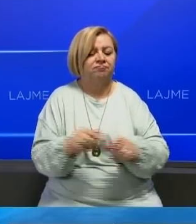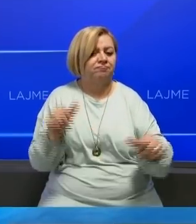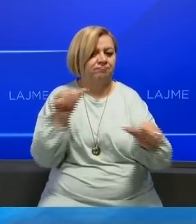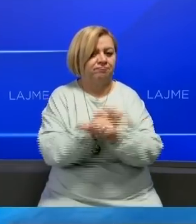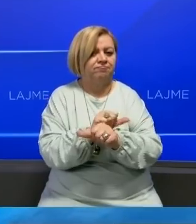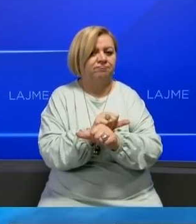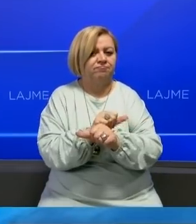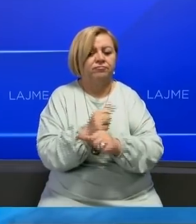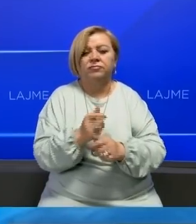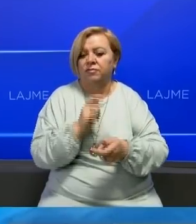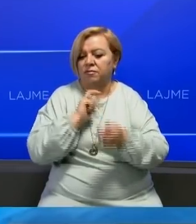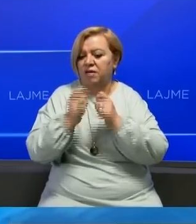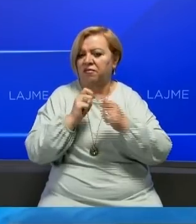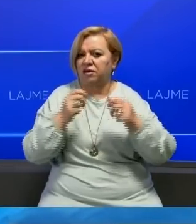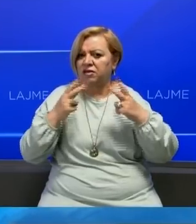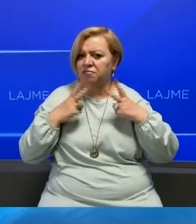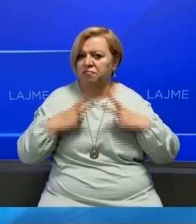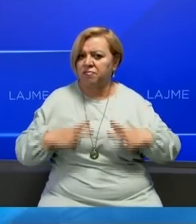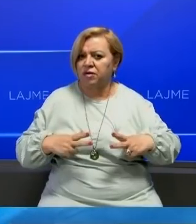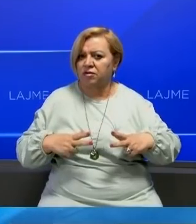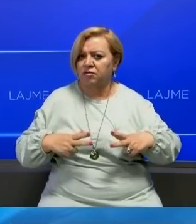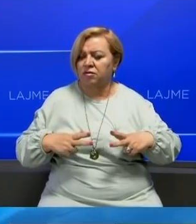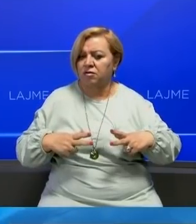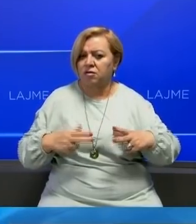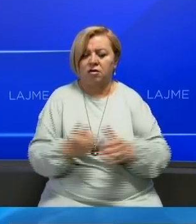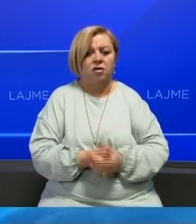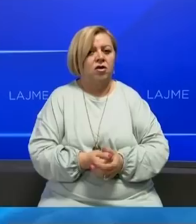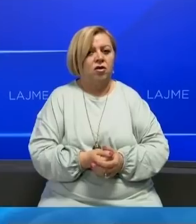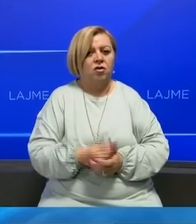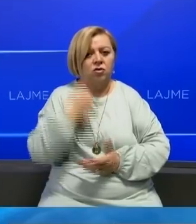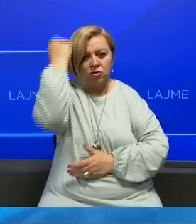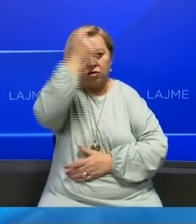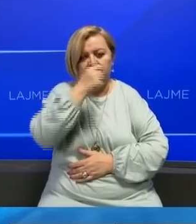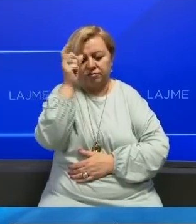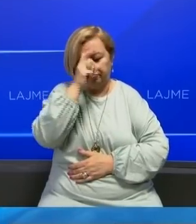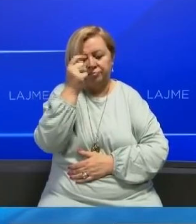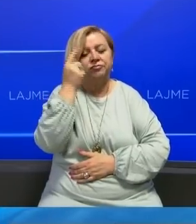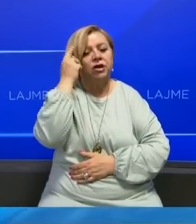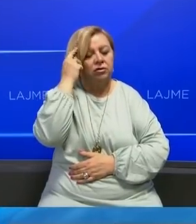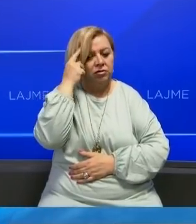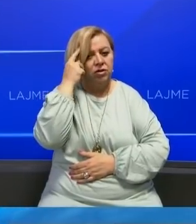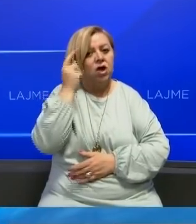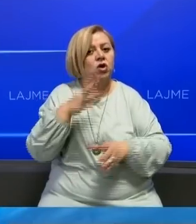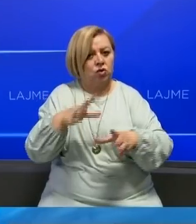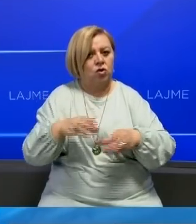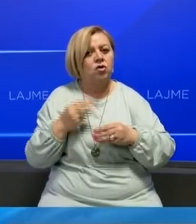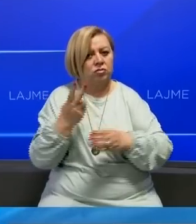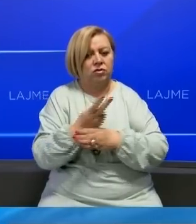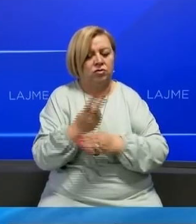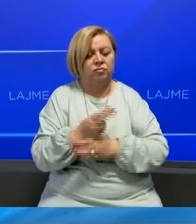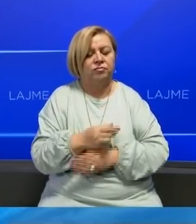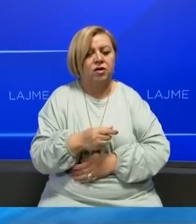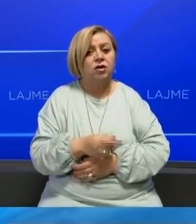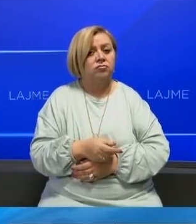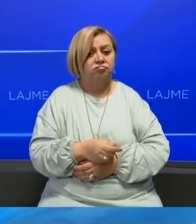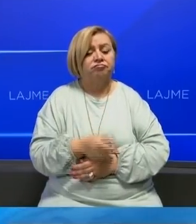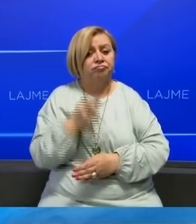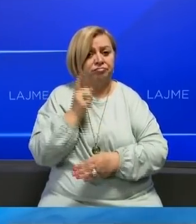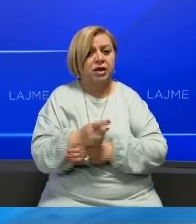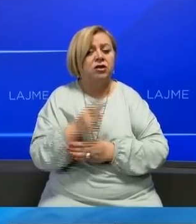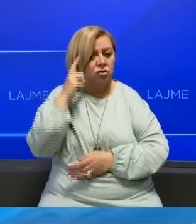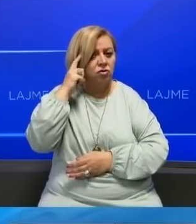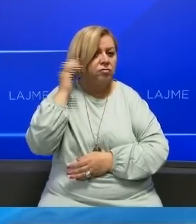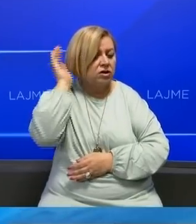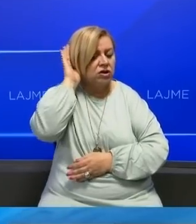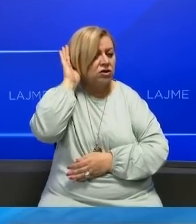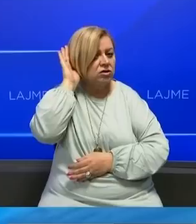me qasjën për një marveshe pache, aja që imbetet Kosovës me Serbinë është njohja, kryeministri është dashë pas gjithë kësaj kohë, pra ma